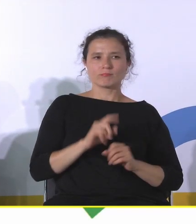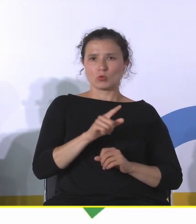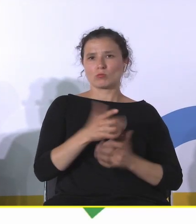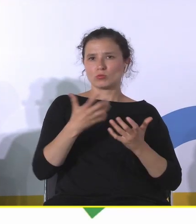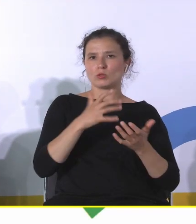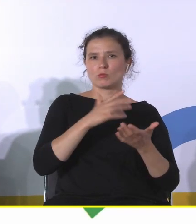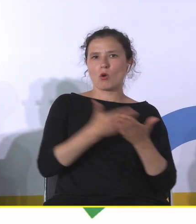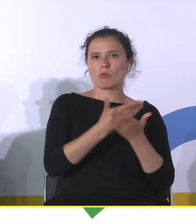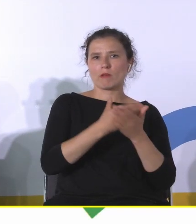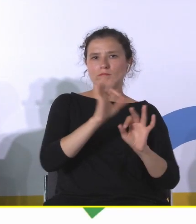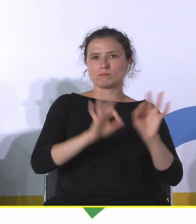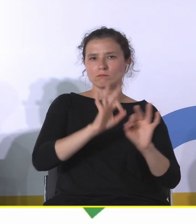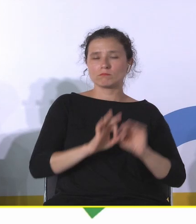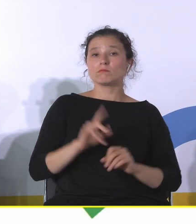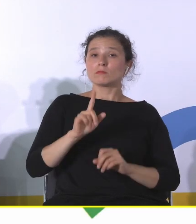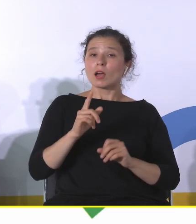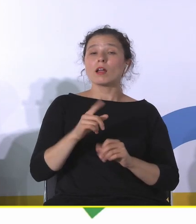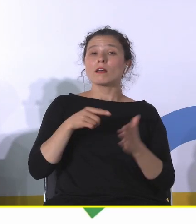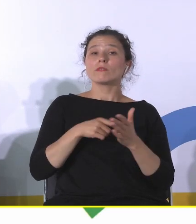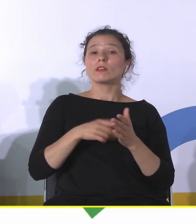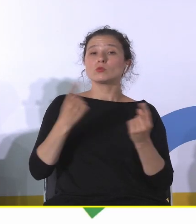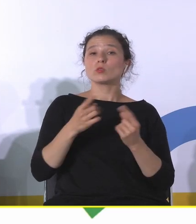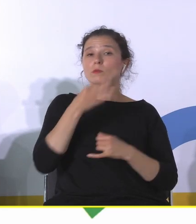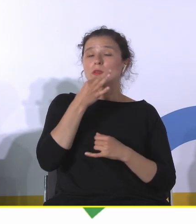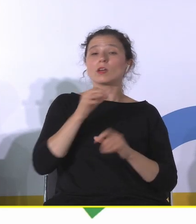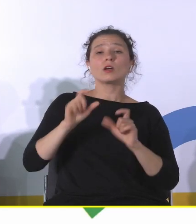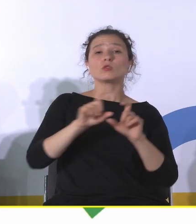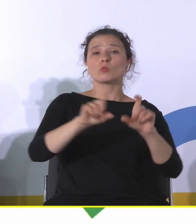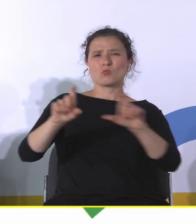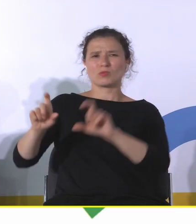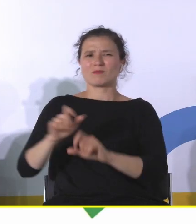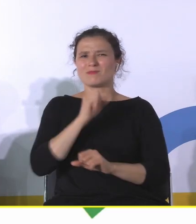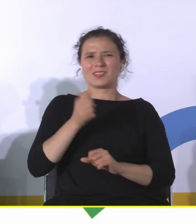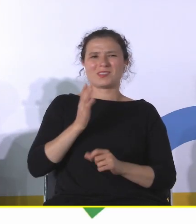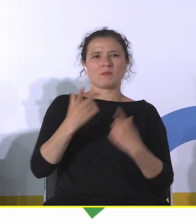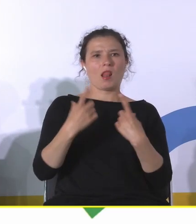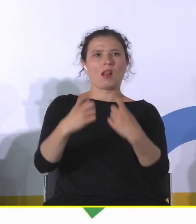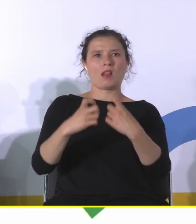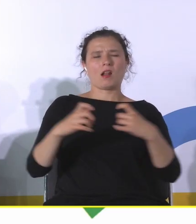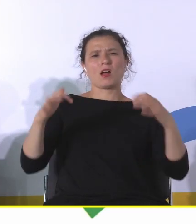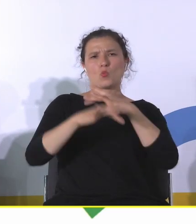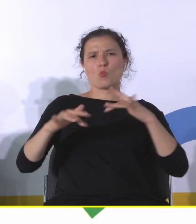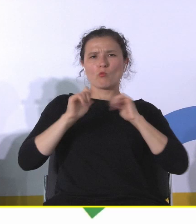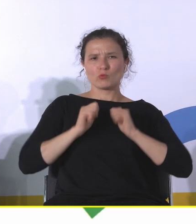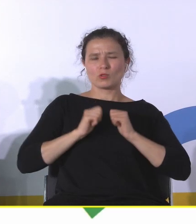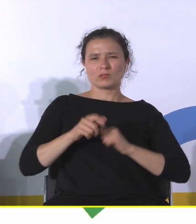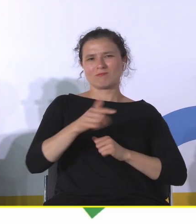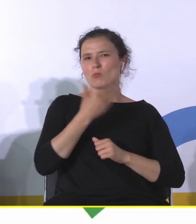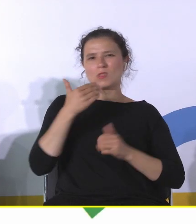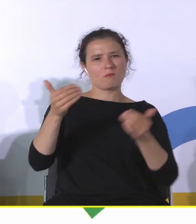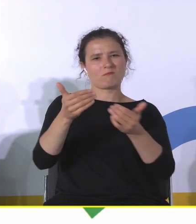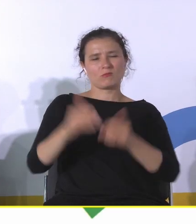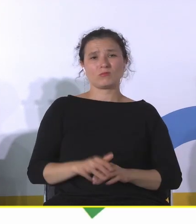oczywiście pojawiałoby się pytanie, co z tymi obiektami, które nigdy nie będą przyciągały setek turystów i które tego potencjału nie mają. Czy one mają być po prostu